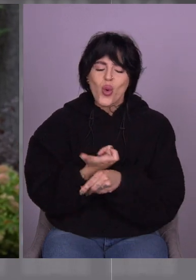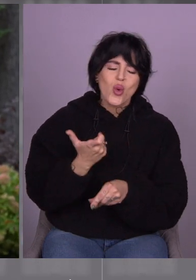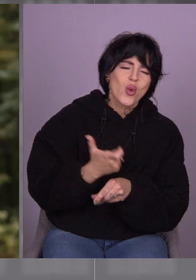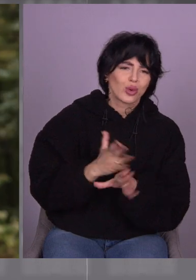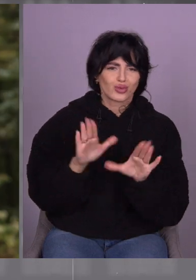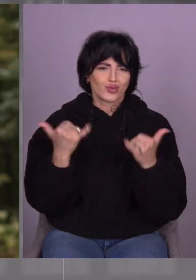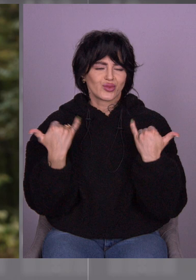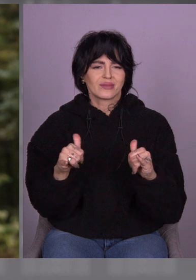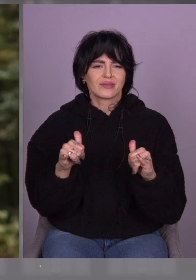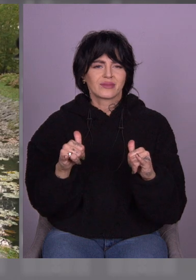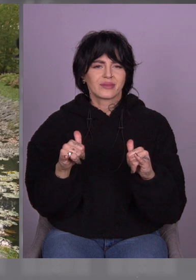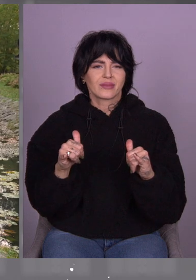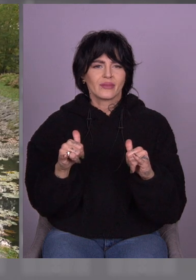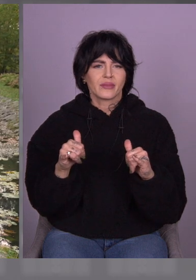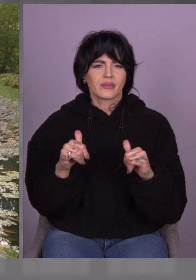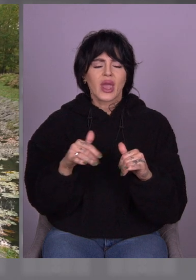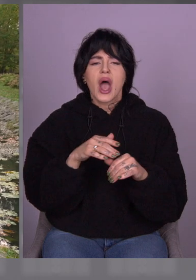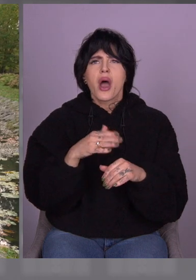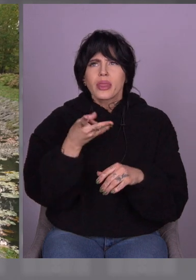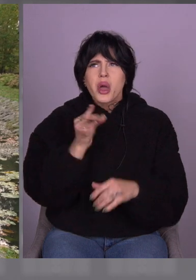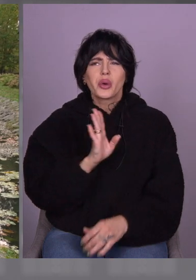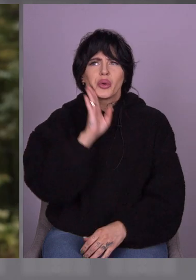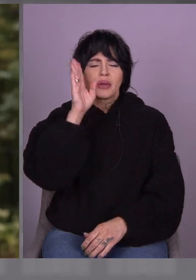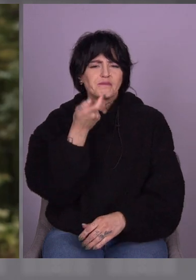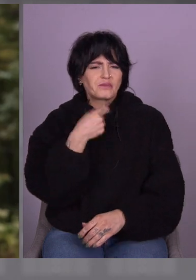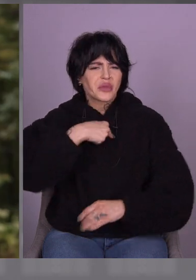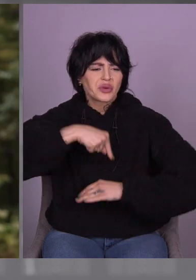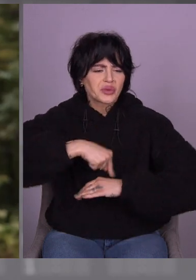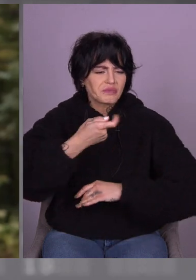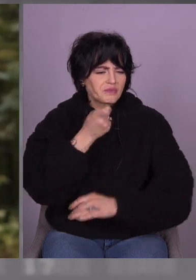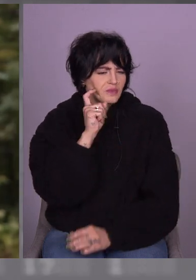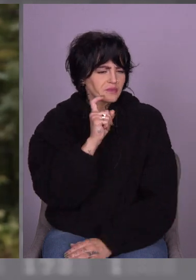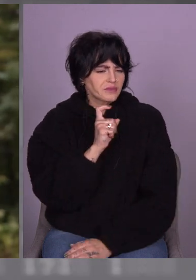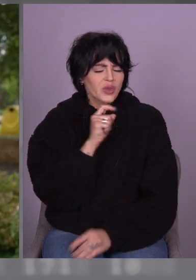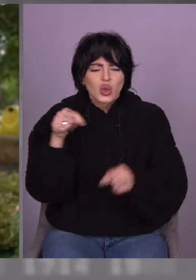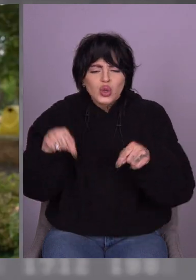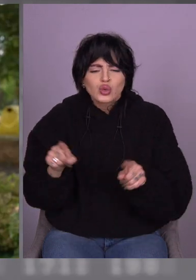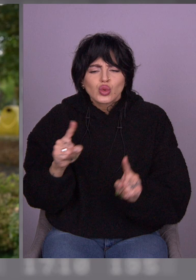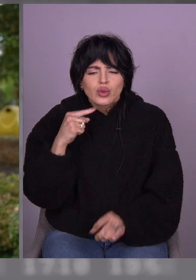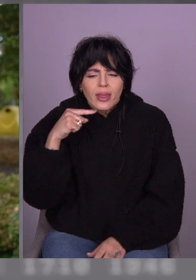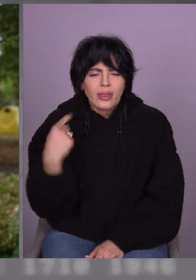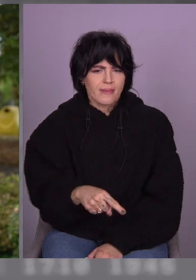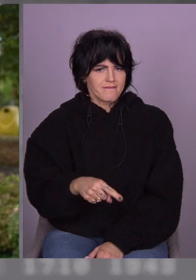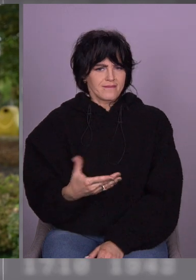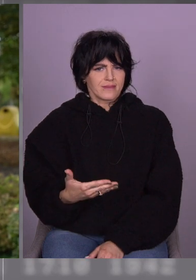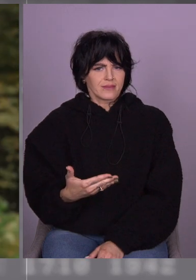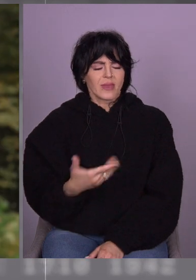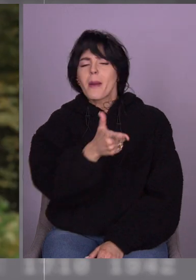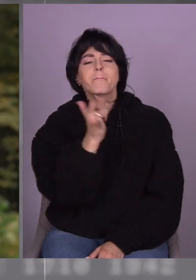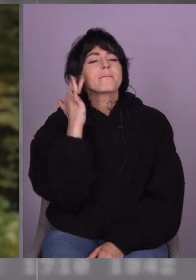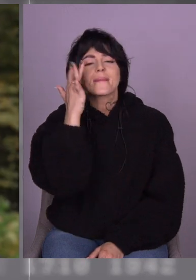особисто? Зранку яке-то відчуття було незрозумілості, щось повинне статися. А про що ви мрієте?